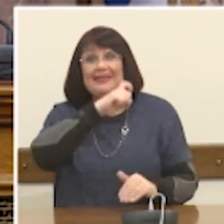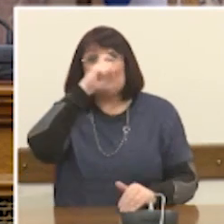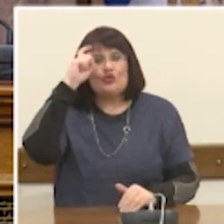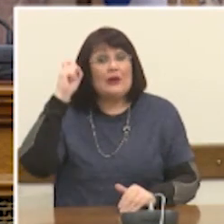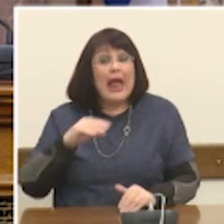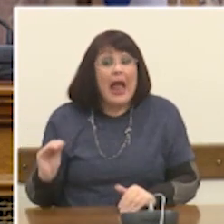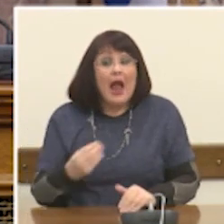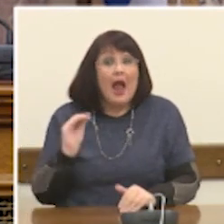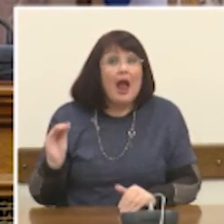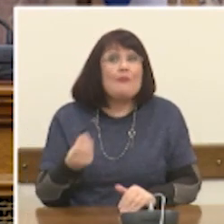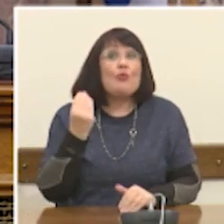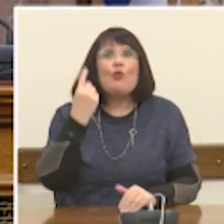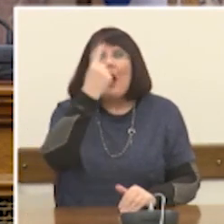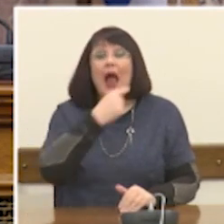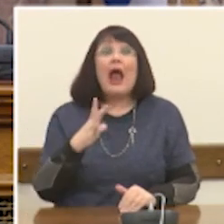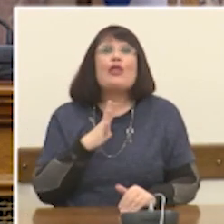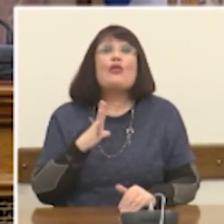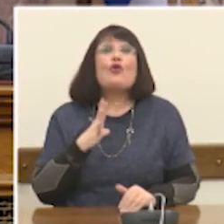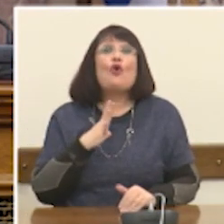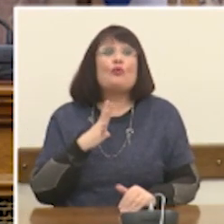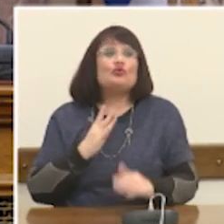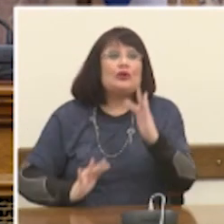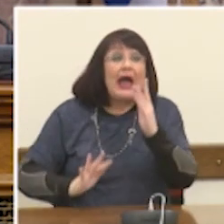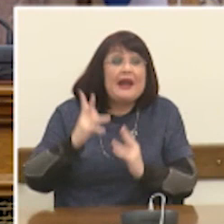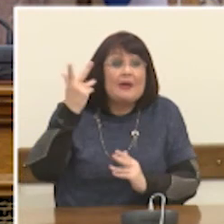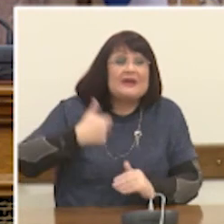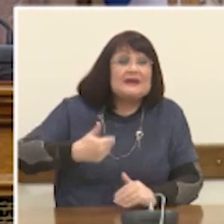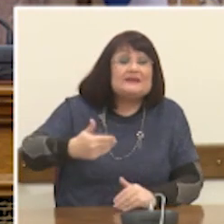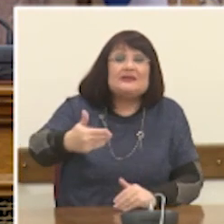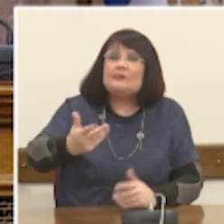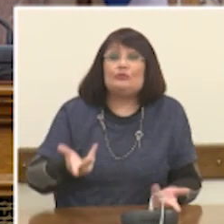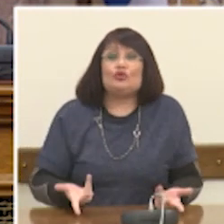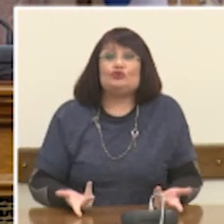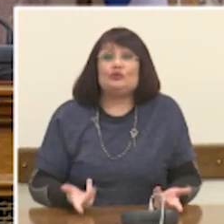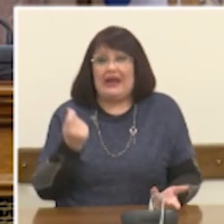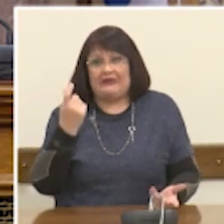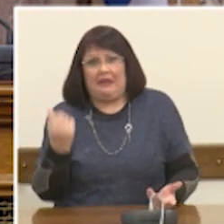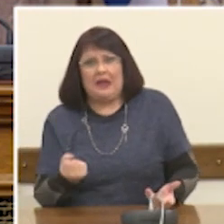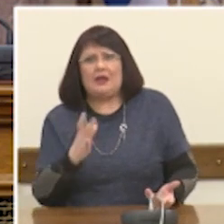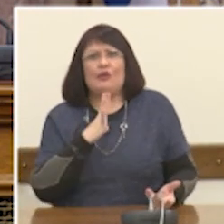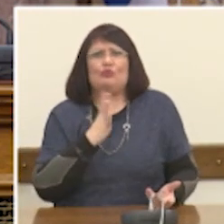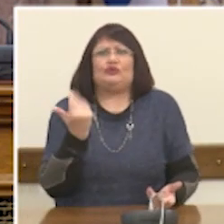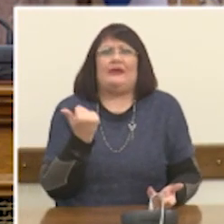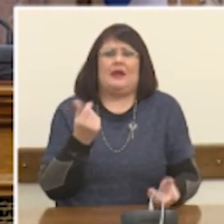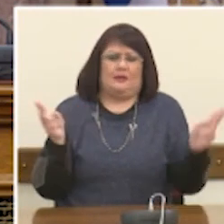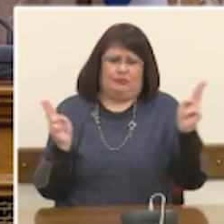ποιοτικού ανθρώπινου δυναμικού για να στηρίξει την αναπτυξιακή της διαδρομή. Και από αυτές τις προϋποθέσεις